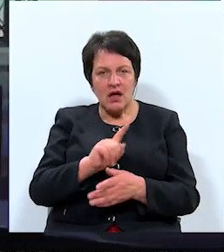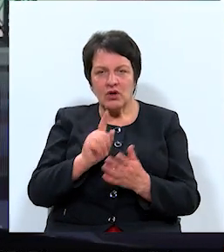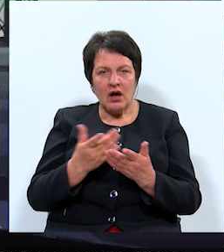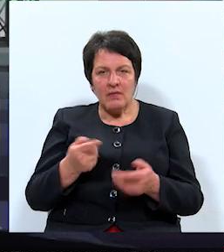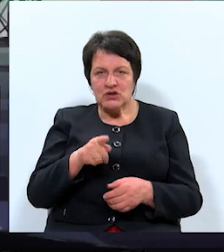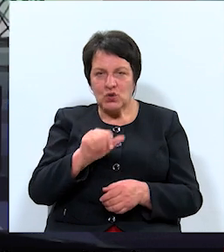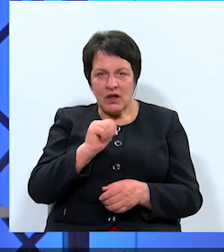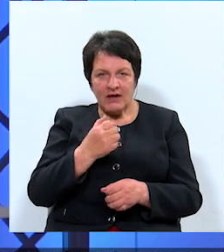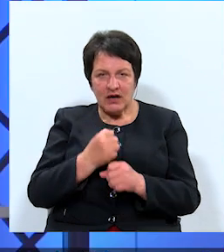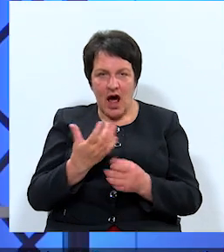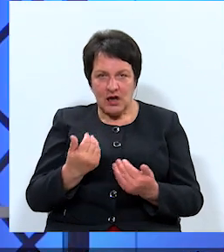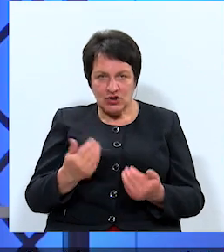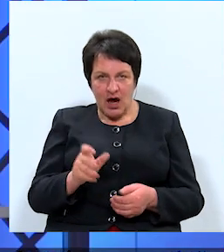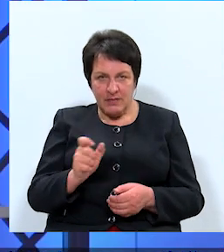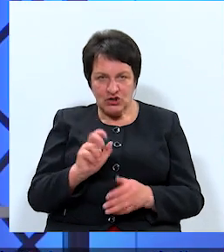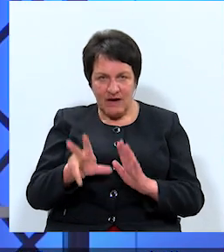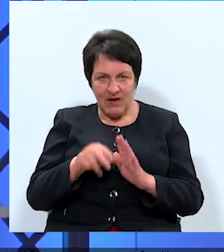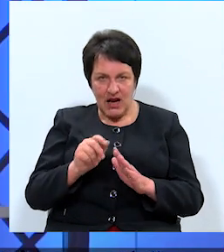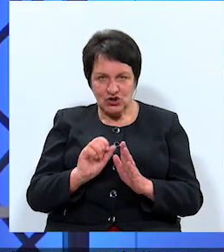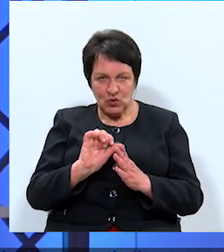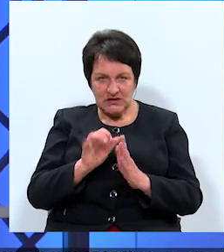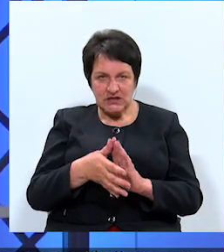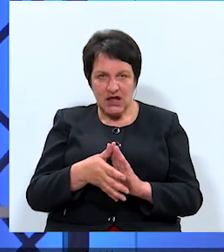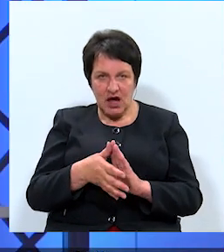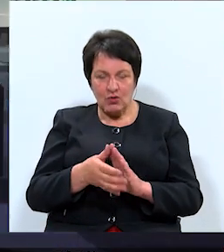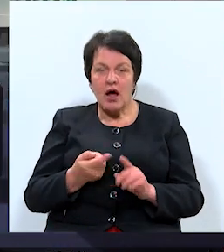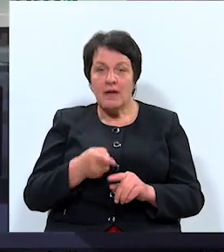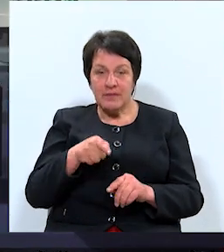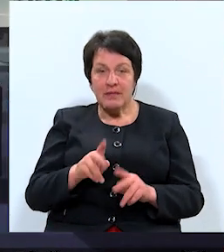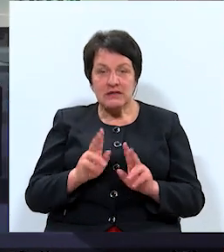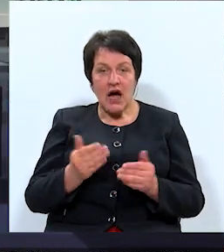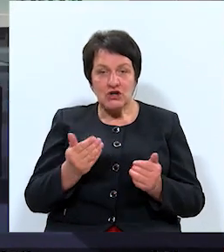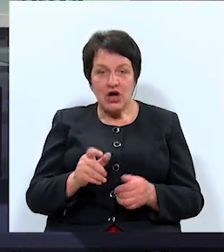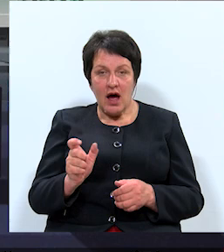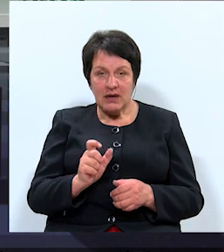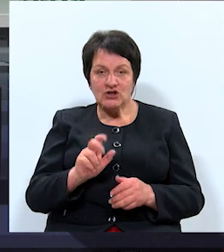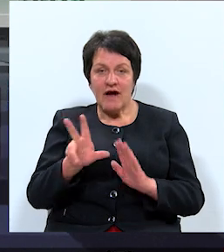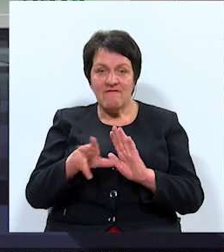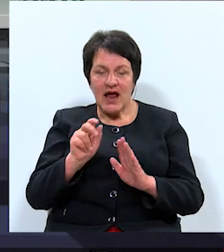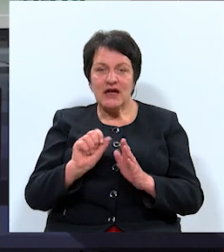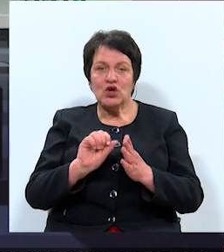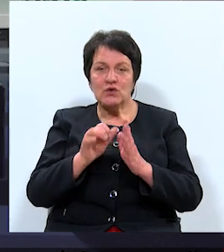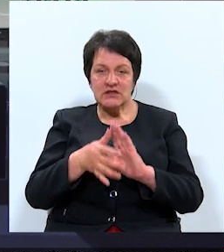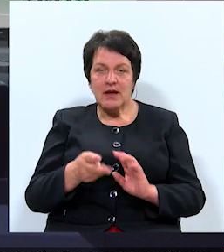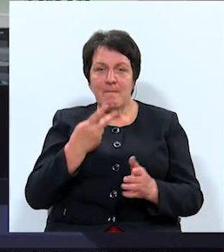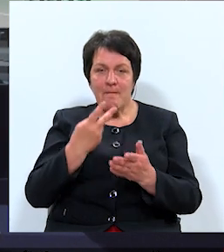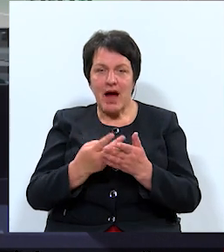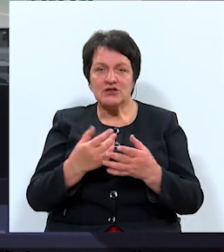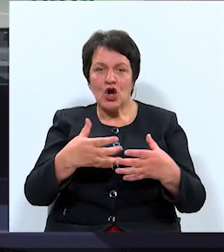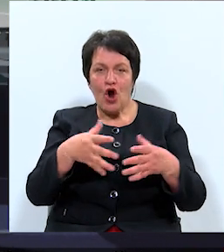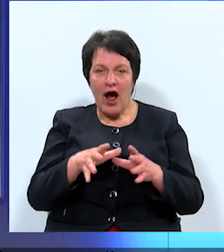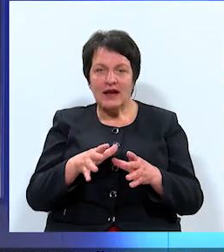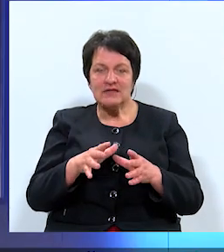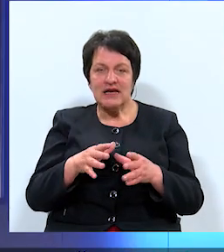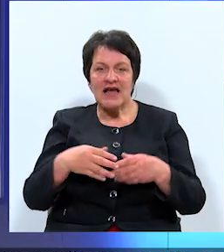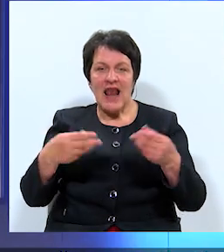to nevar darīt ar šā brīža vēlēšanu sistēmu? Tāpēc, šā brīža vēlēšanu sistēma parec koalīcijas